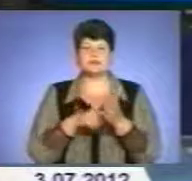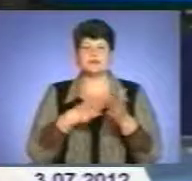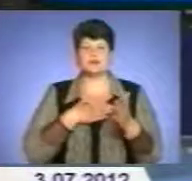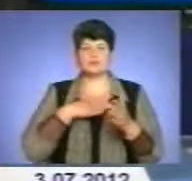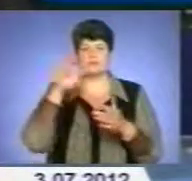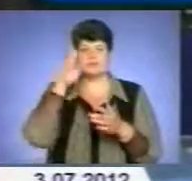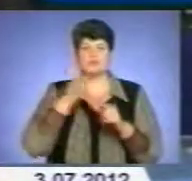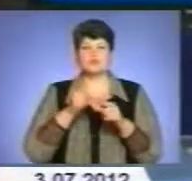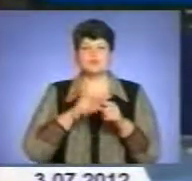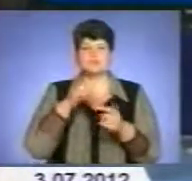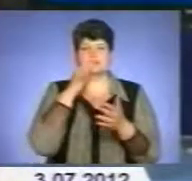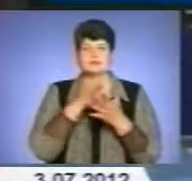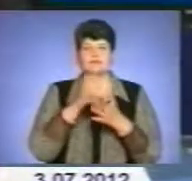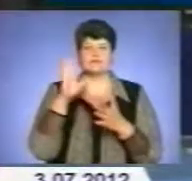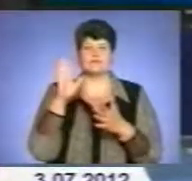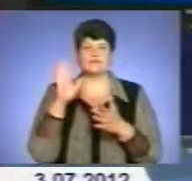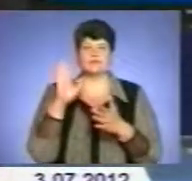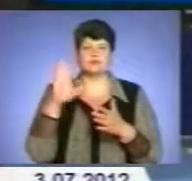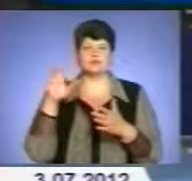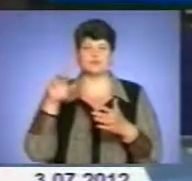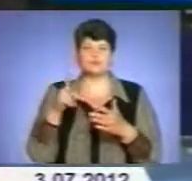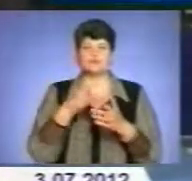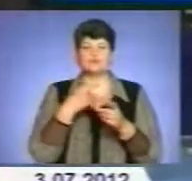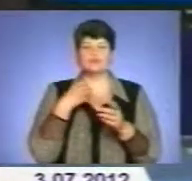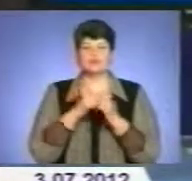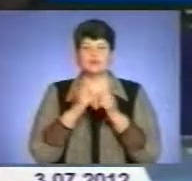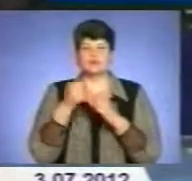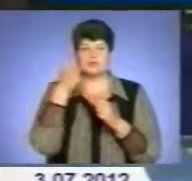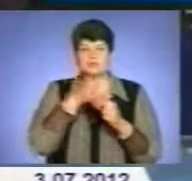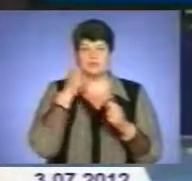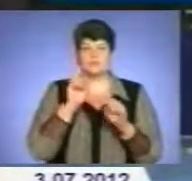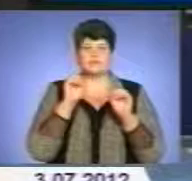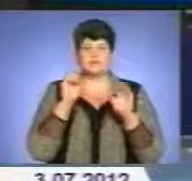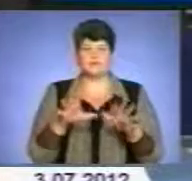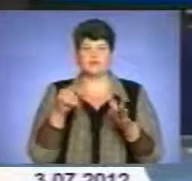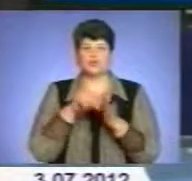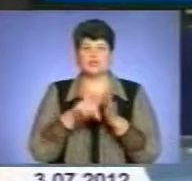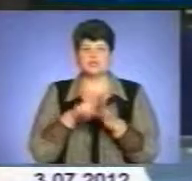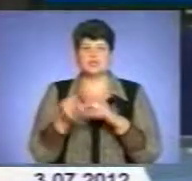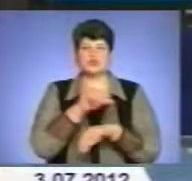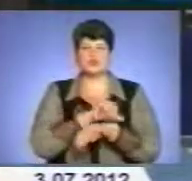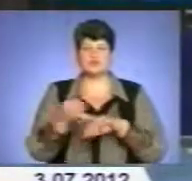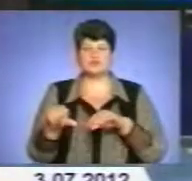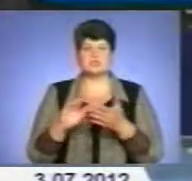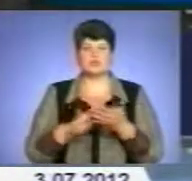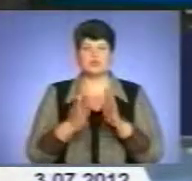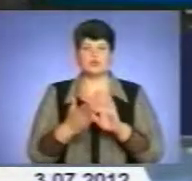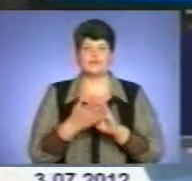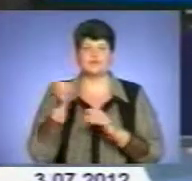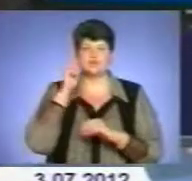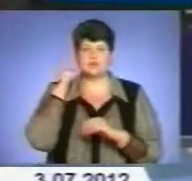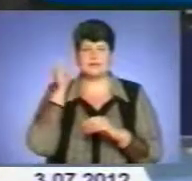Янукович сказав у вступному слові до щорічного послання президента до Верховної Ради про внутрішнє та зовнішнє становище України.